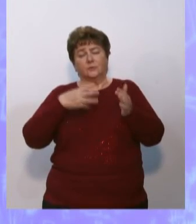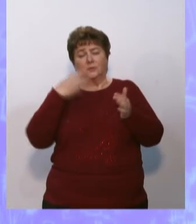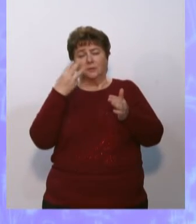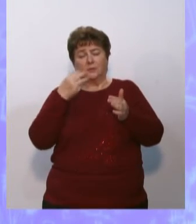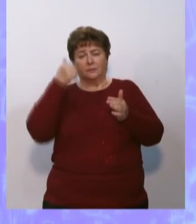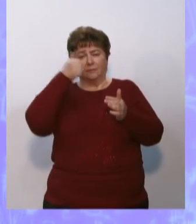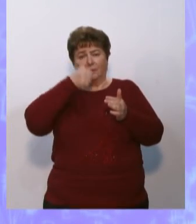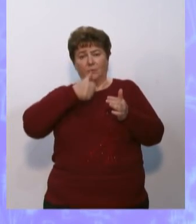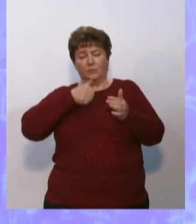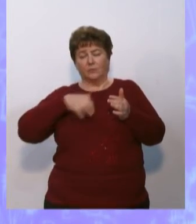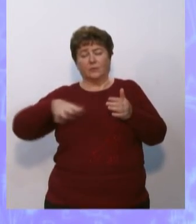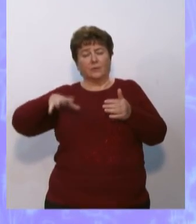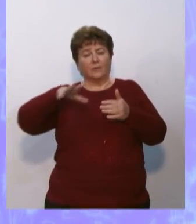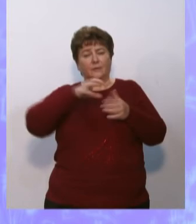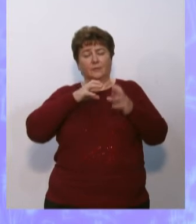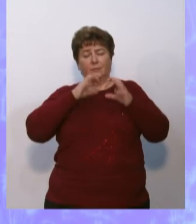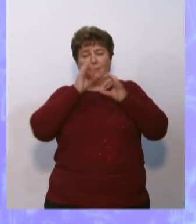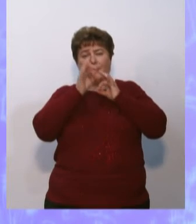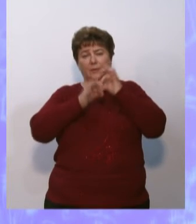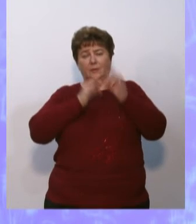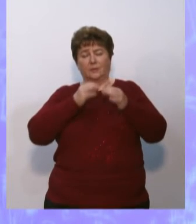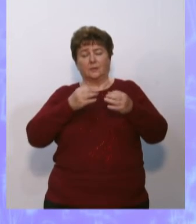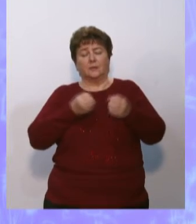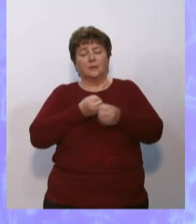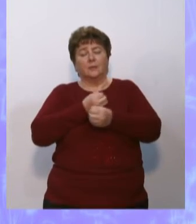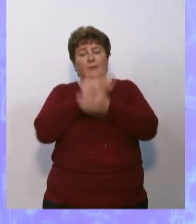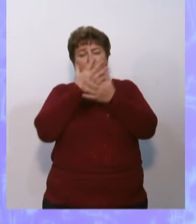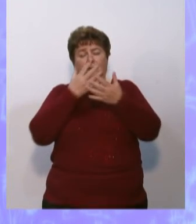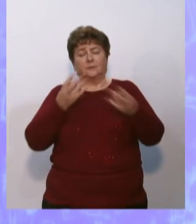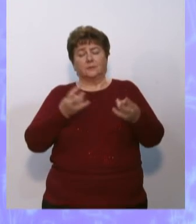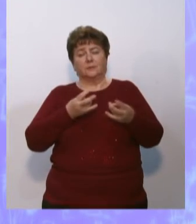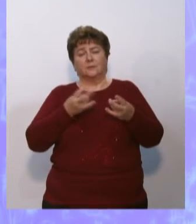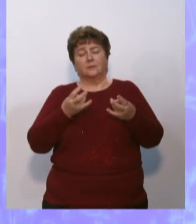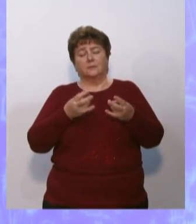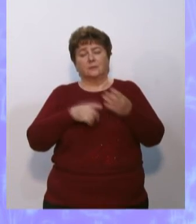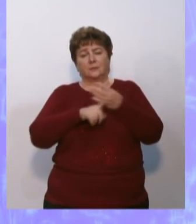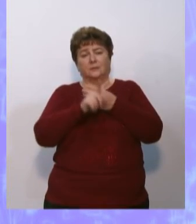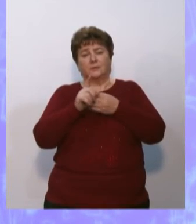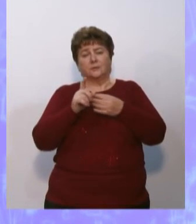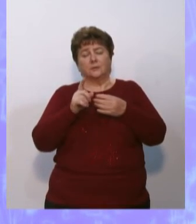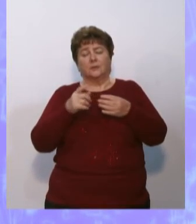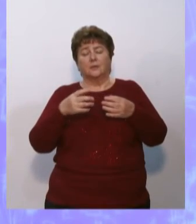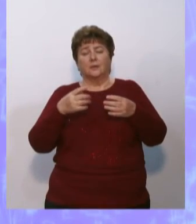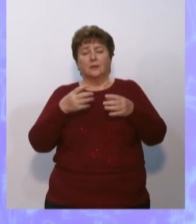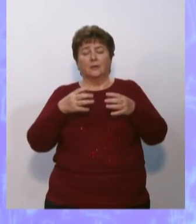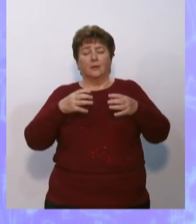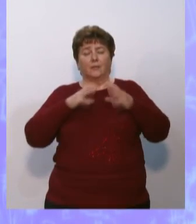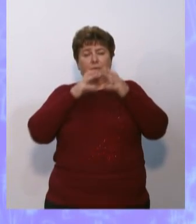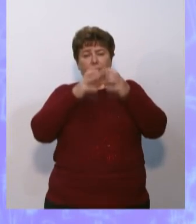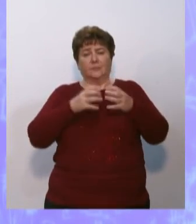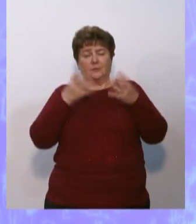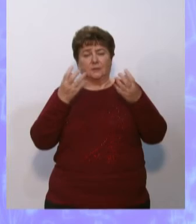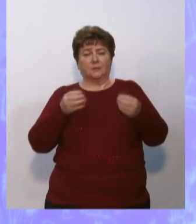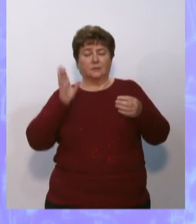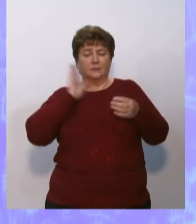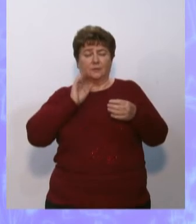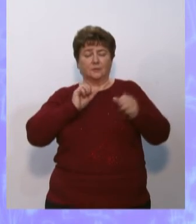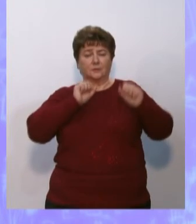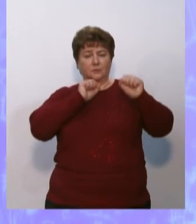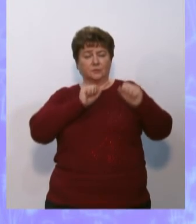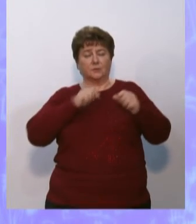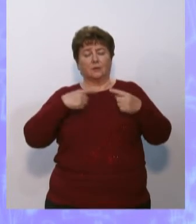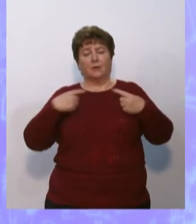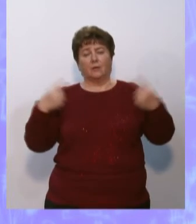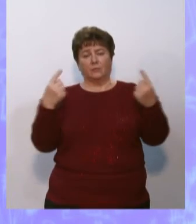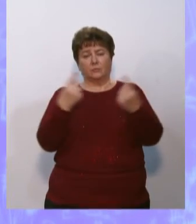официально на всей планете стали праздновать Всемирный день воды. В этот день Организация по защите